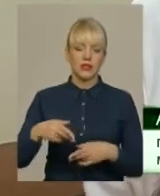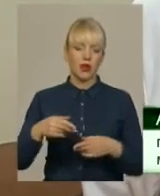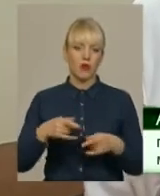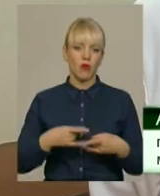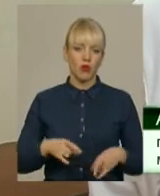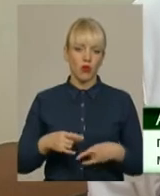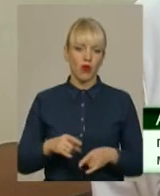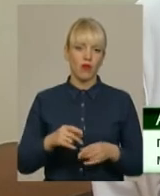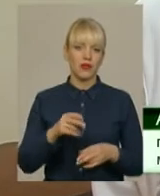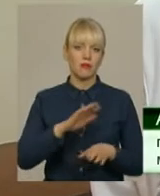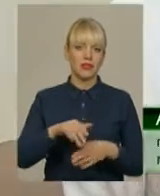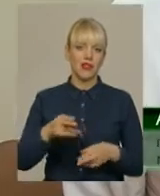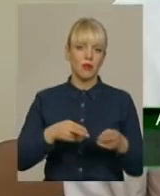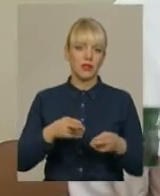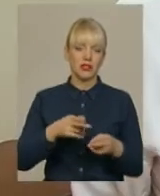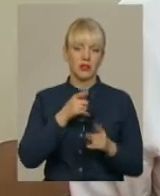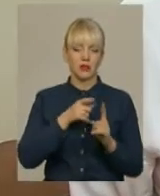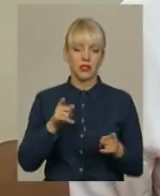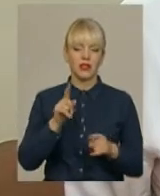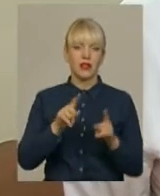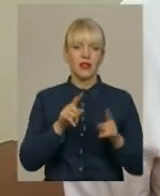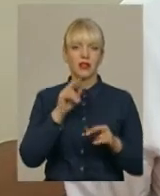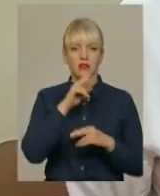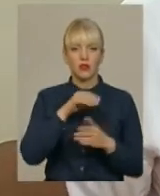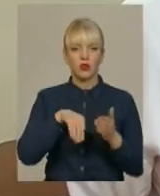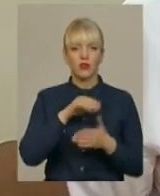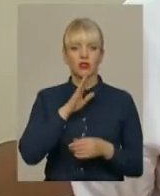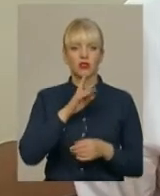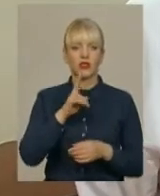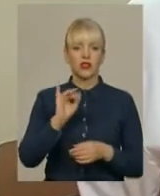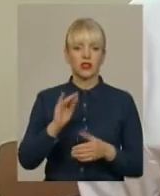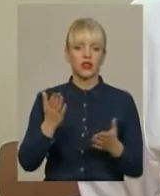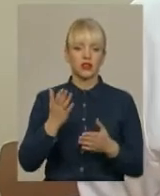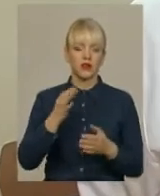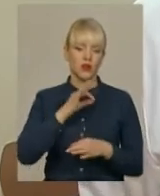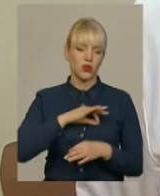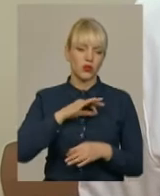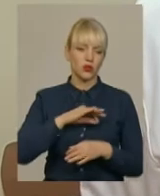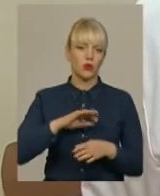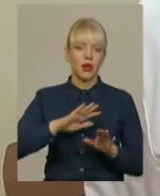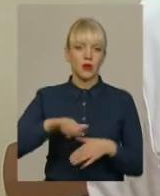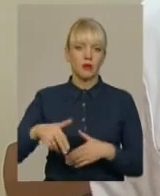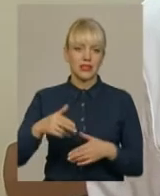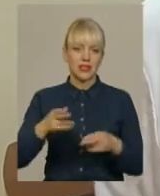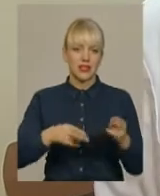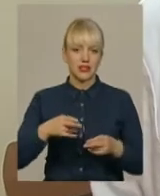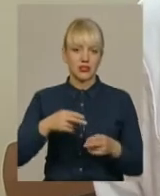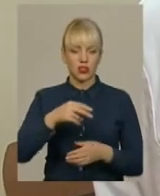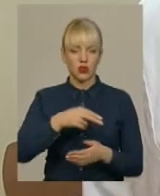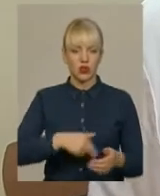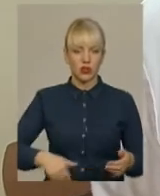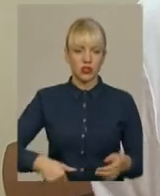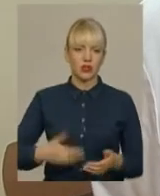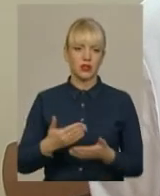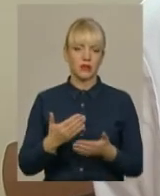медикаменти докупляють жінки. Туди входять ті медикаменти, які ми використовуємо при пологах і після кесарського ростину. Оперіаційні